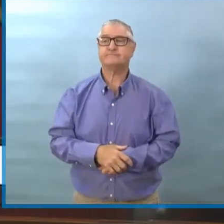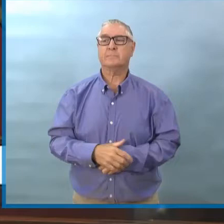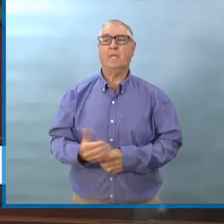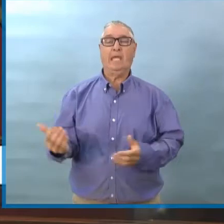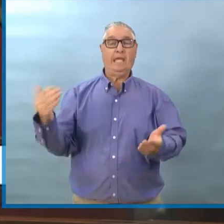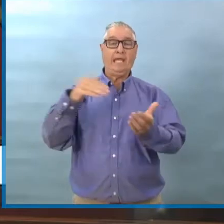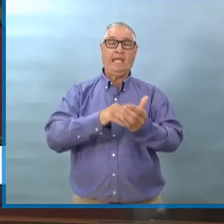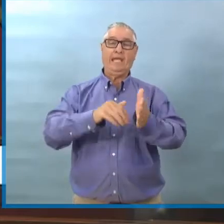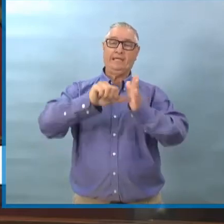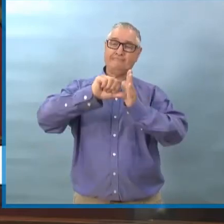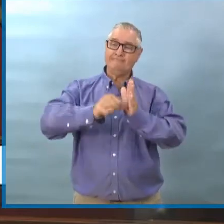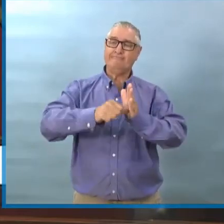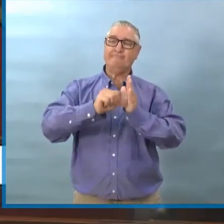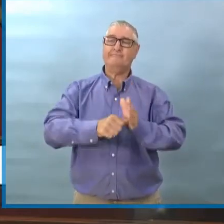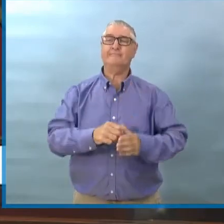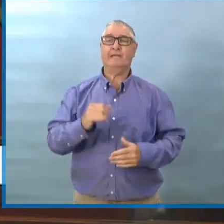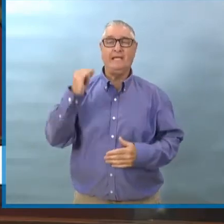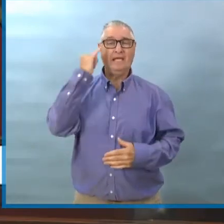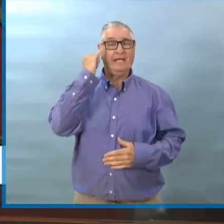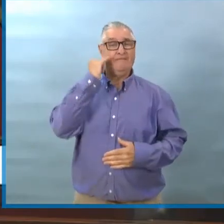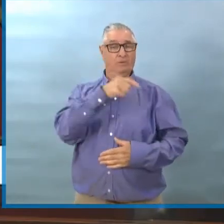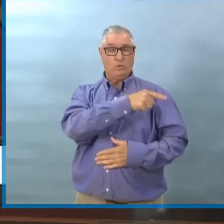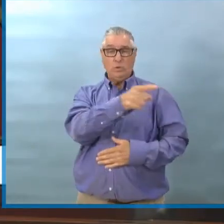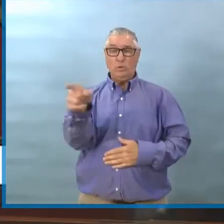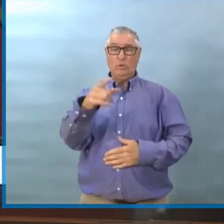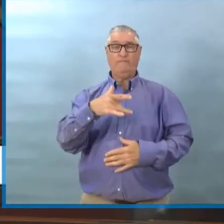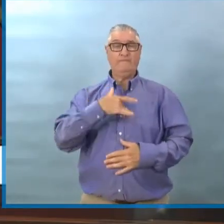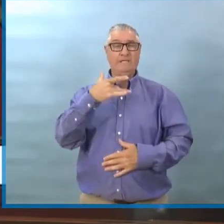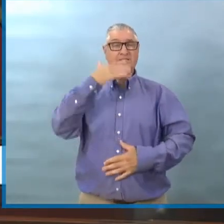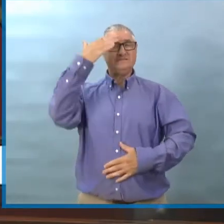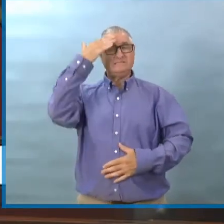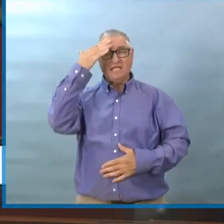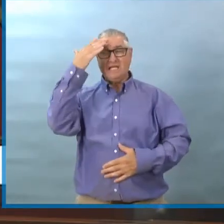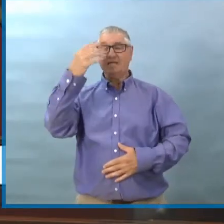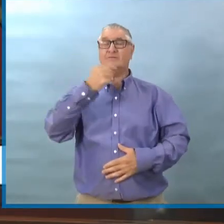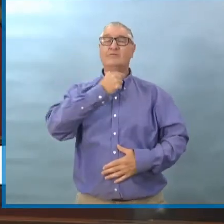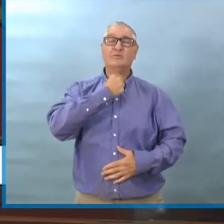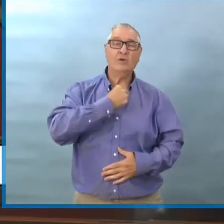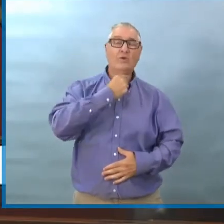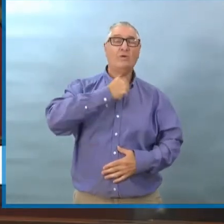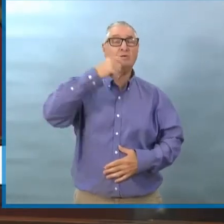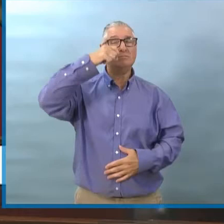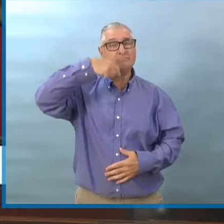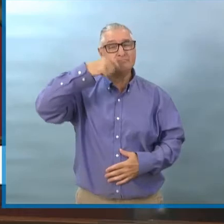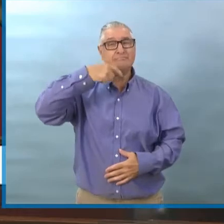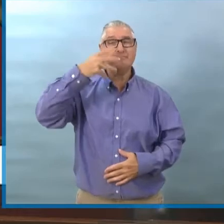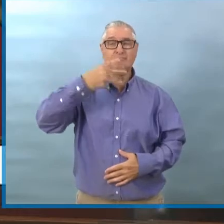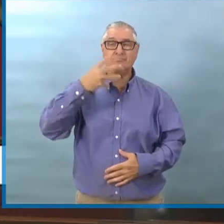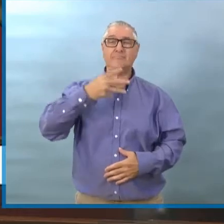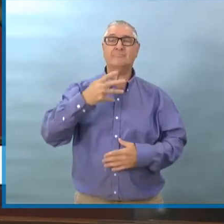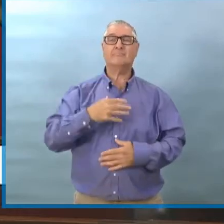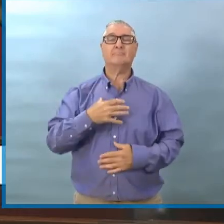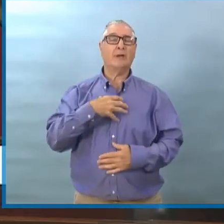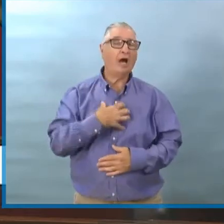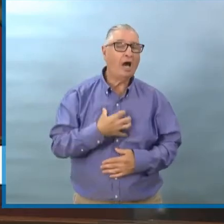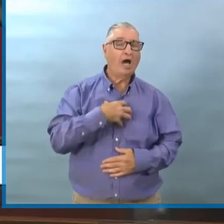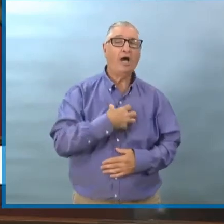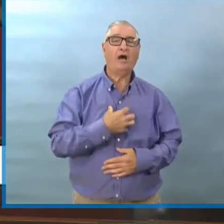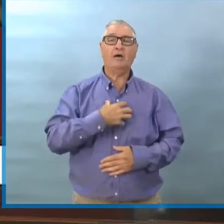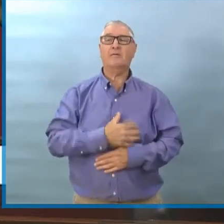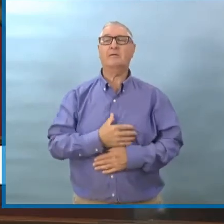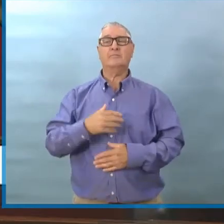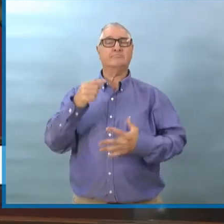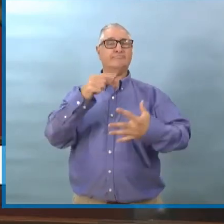ne pas mentionner l'importance de rester à la maison si vous avez des symptômes de la COVID-19. Que ce soit la fièvre,